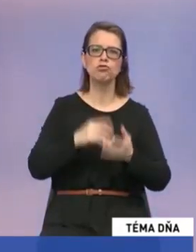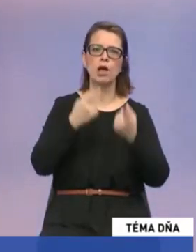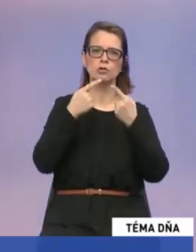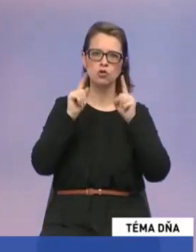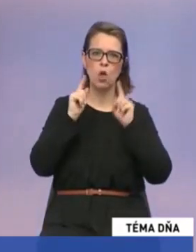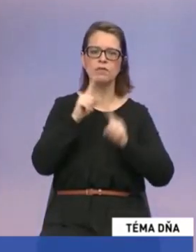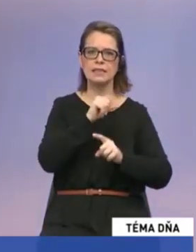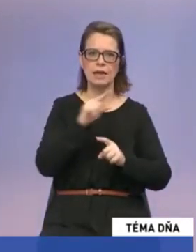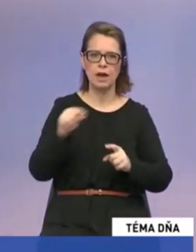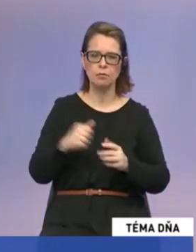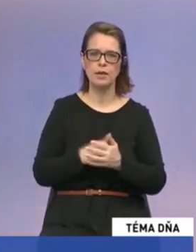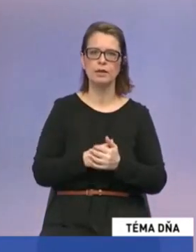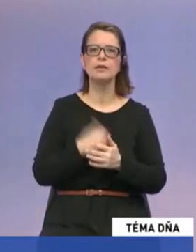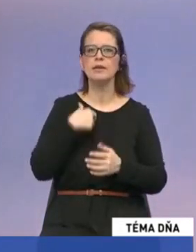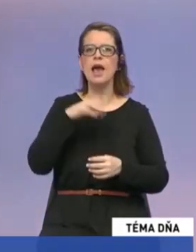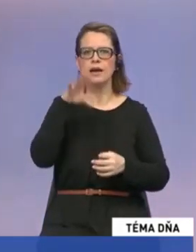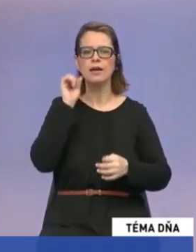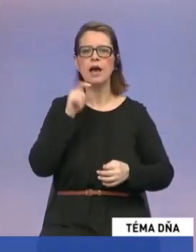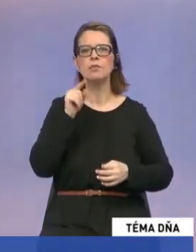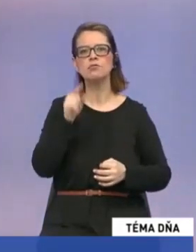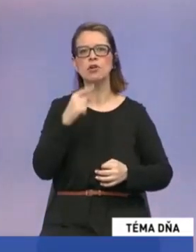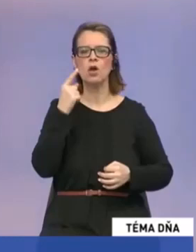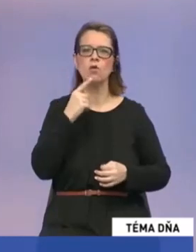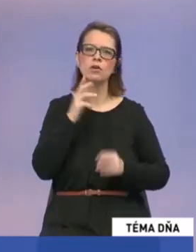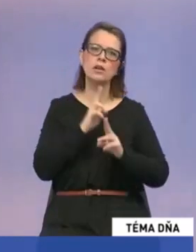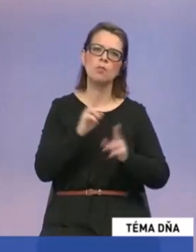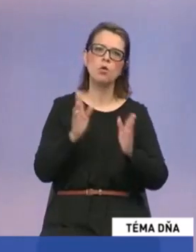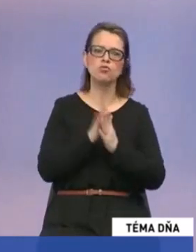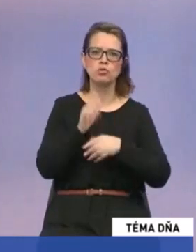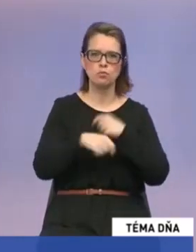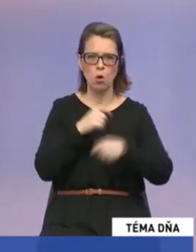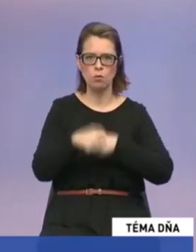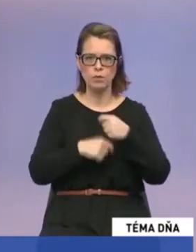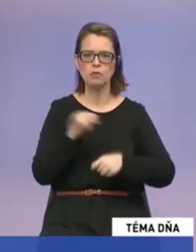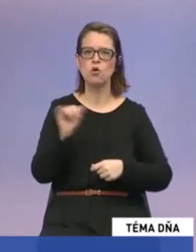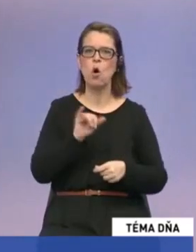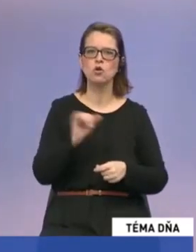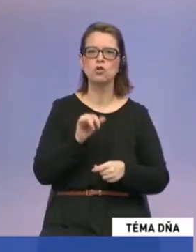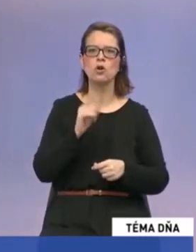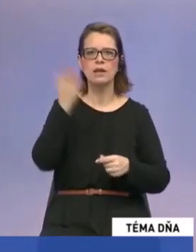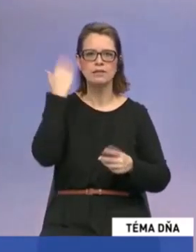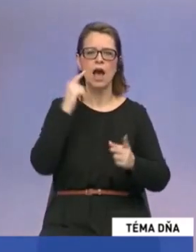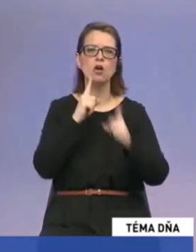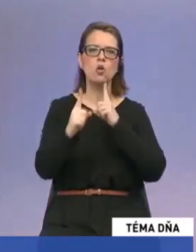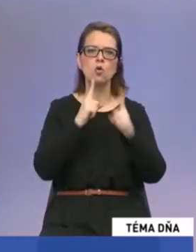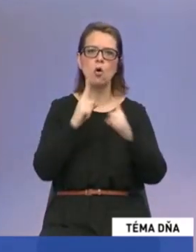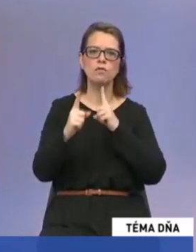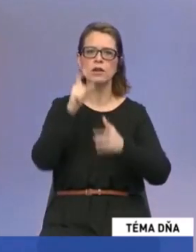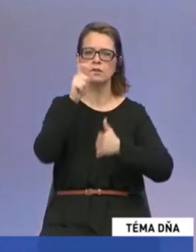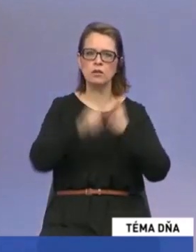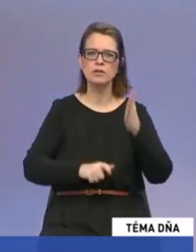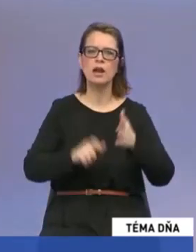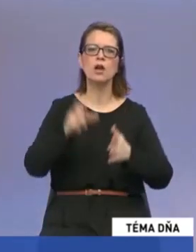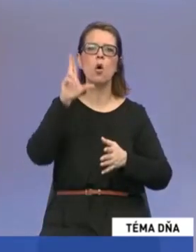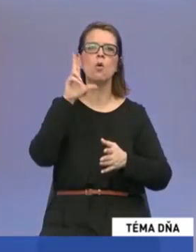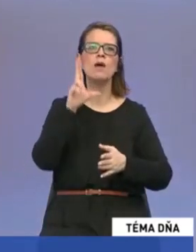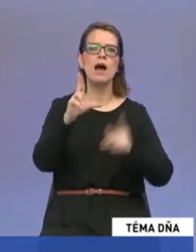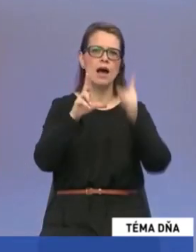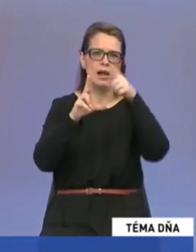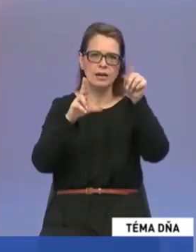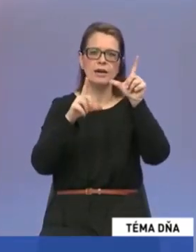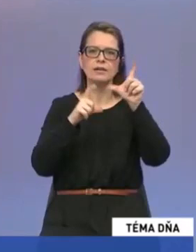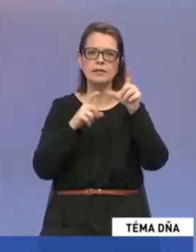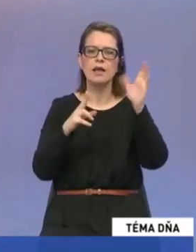Chápem, že naražate na nejakú potenciálnu spoluprácu, o ktorej sa možno rokovalo zo stranou ULSN. Tak